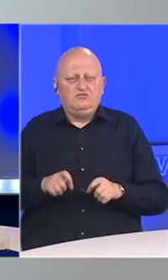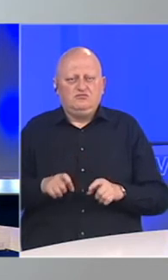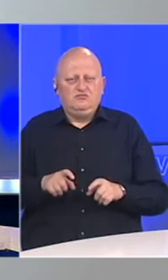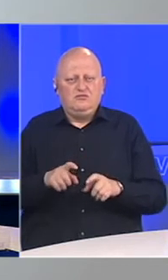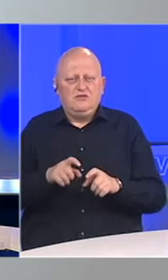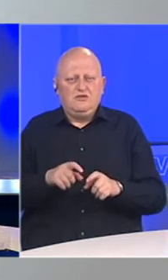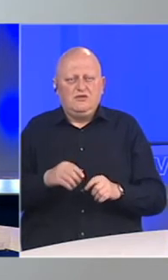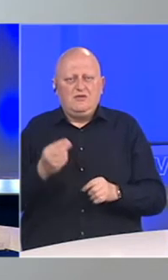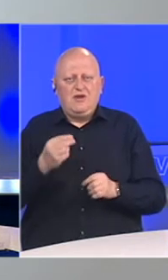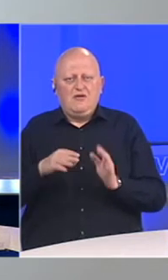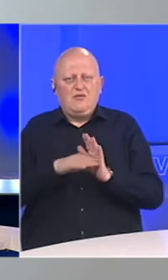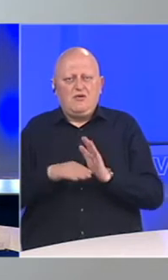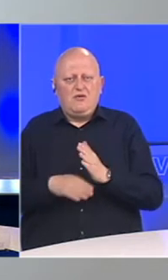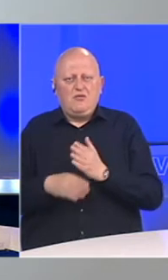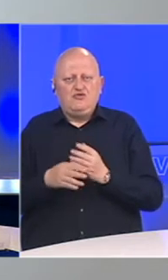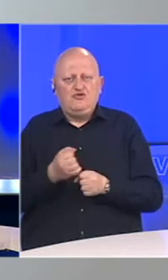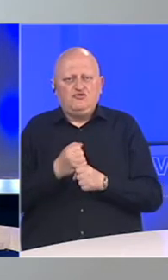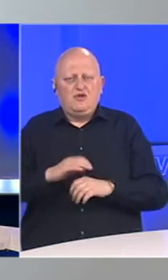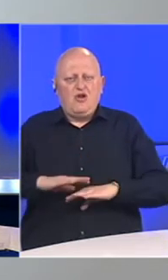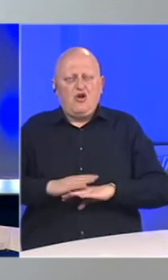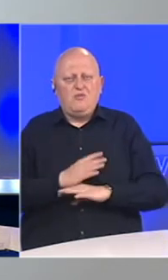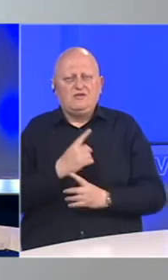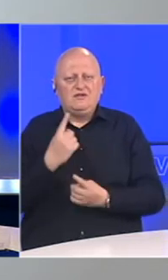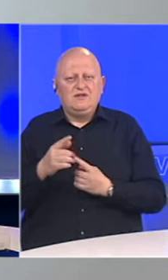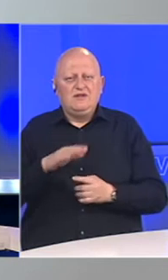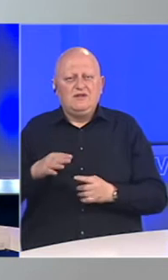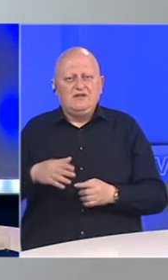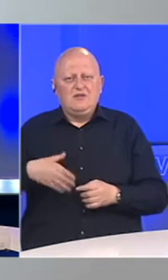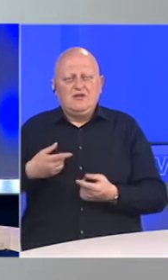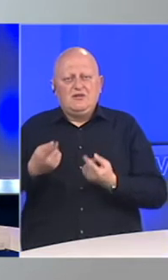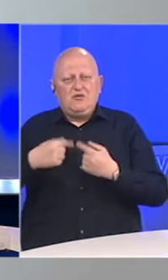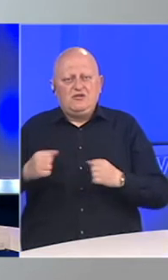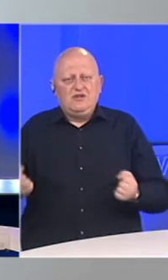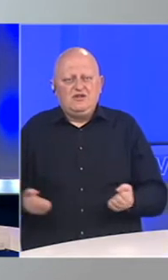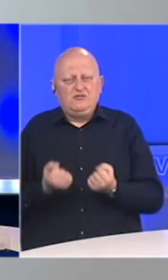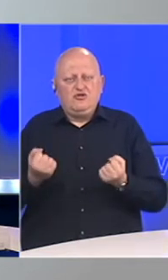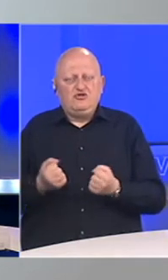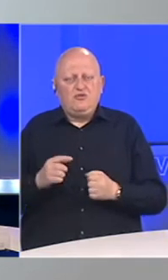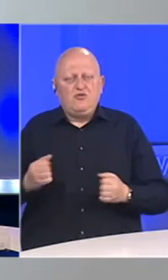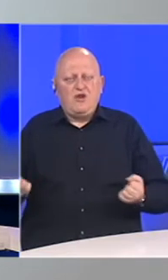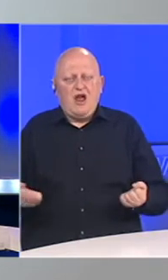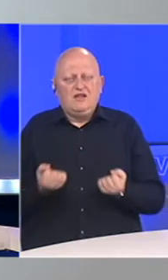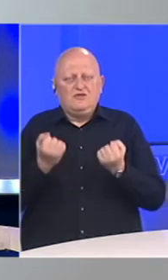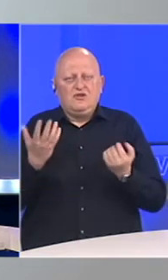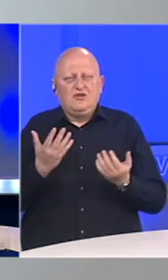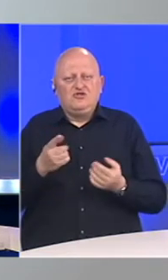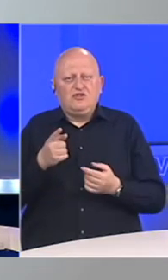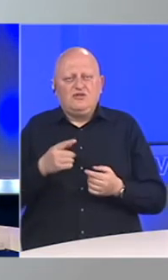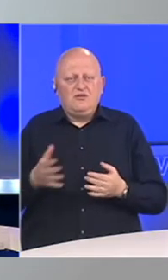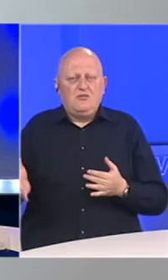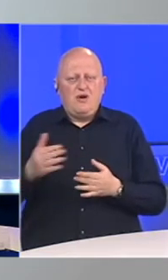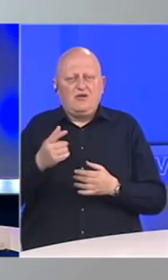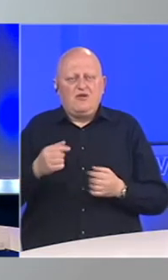pandemije kreira program pomoći za očuvanje emocijonalne stabilnosti djeca i mladih s poteškoćama u razvoju. Šta vas je potaknulo na